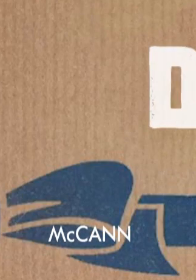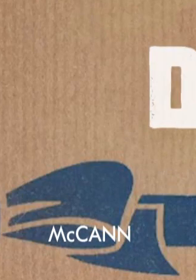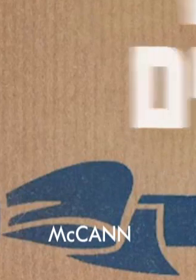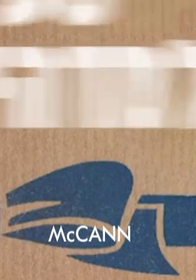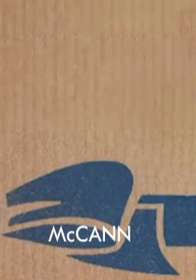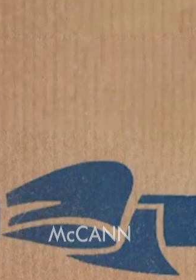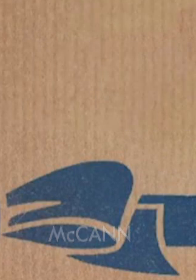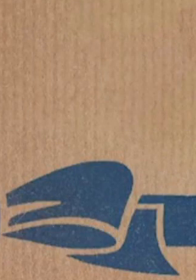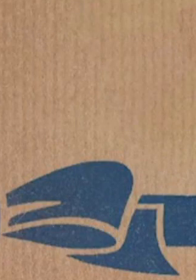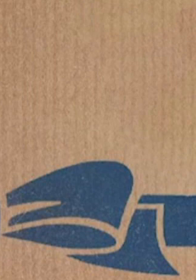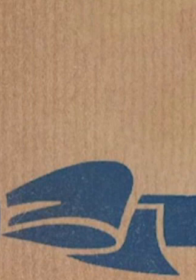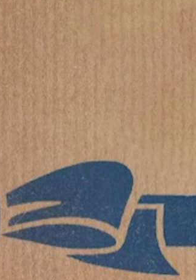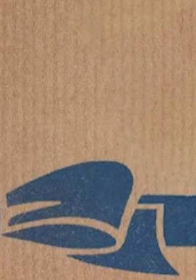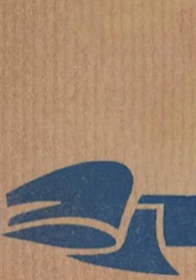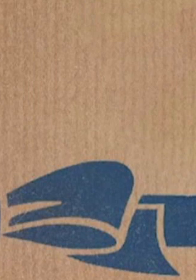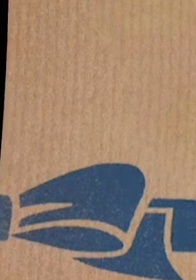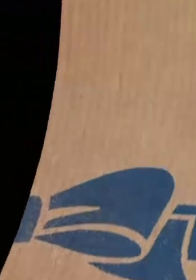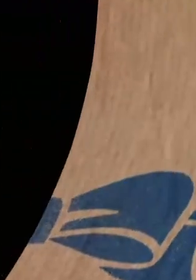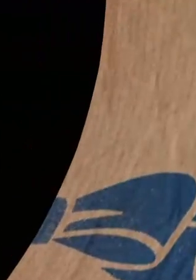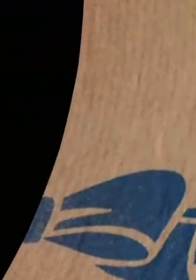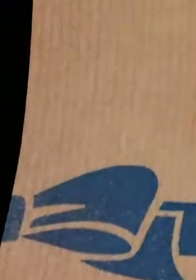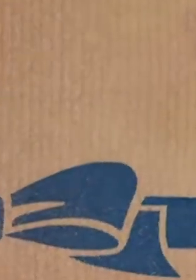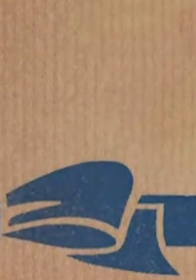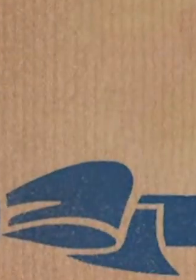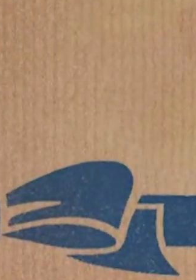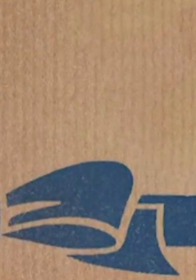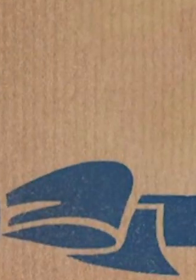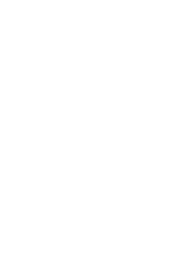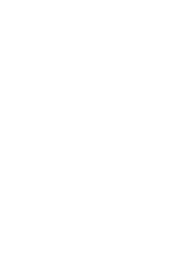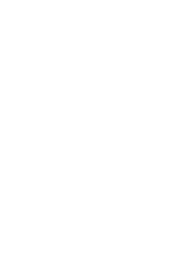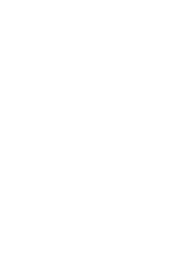טעים למדהים. סדרת הרטבים של הלמנץ בעריזה לחיצה.